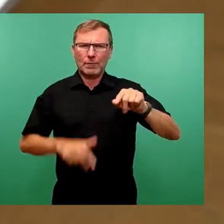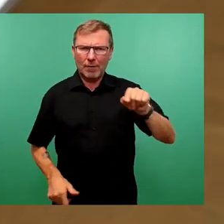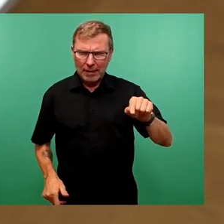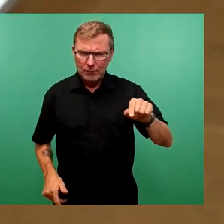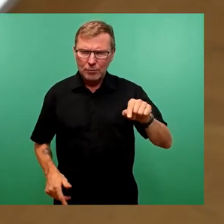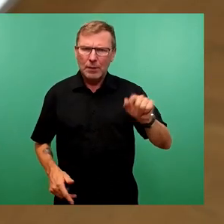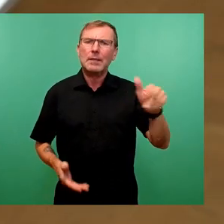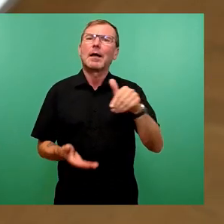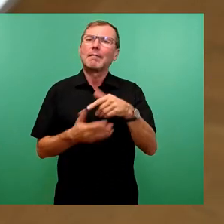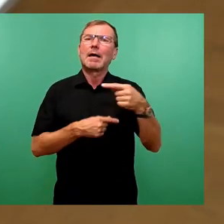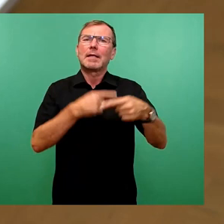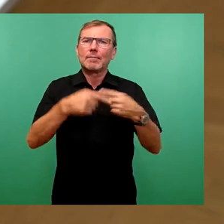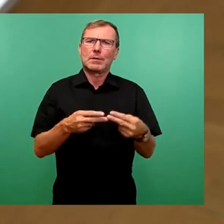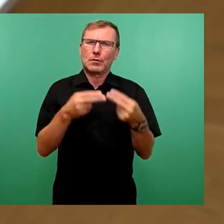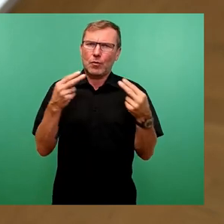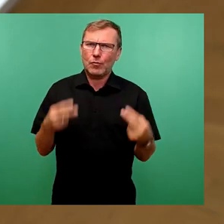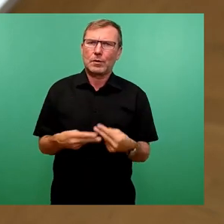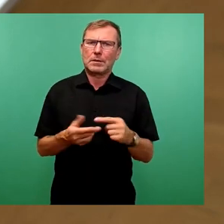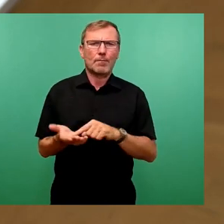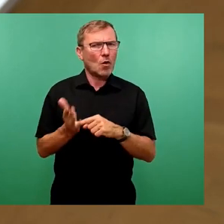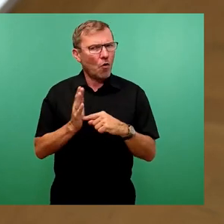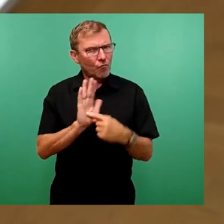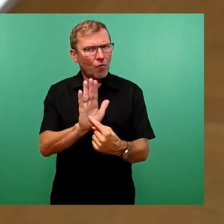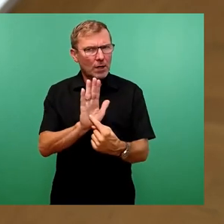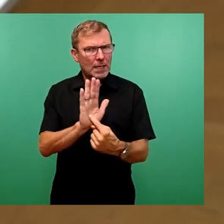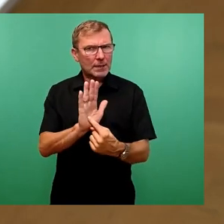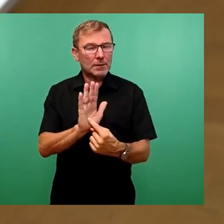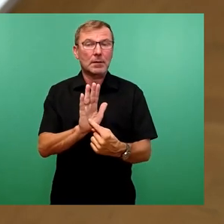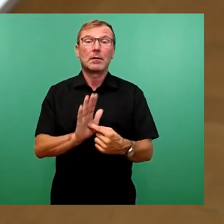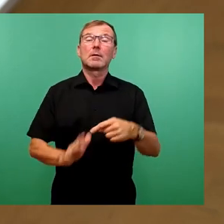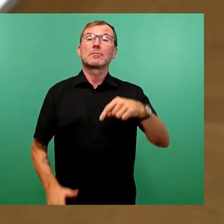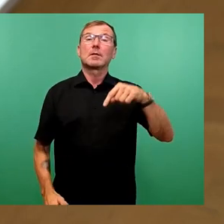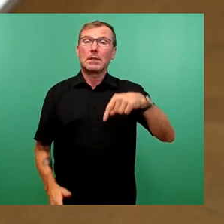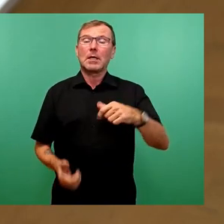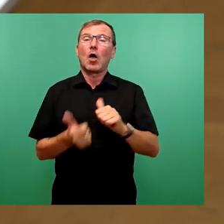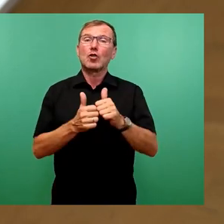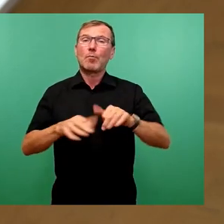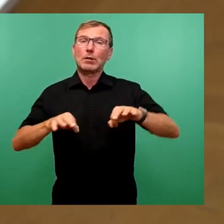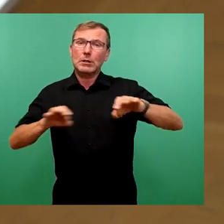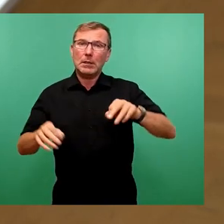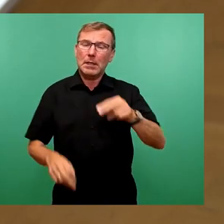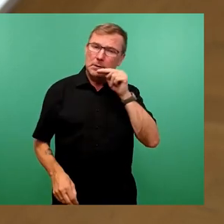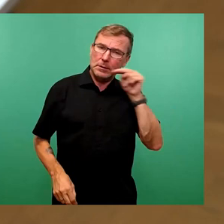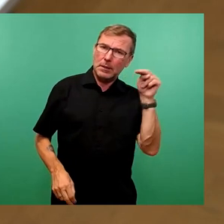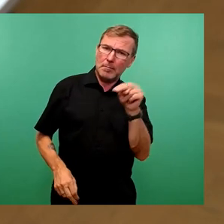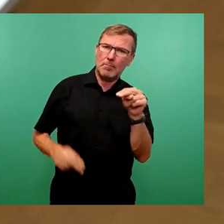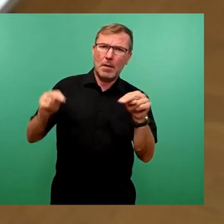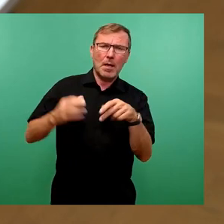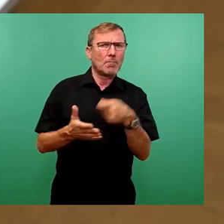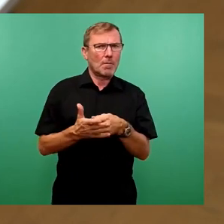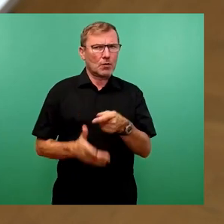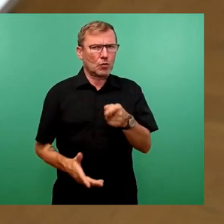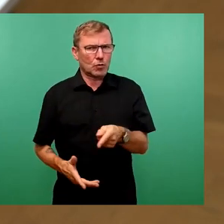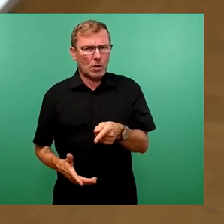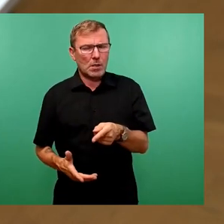weiterentwickeltes Konzept vorgelegt habe, welches nun aus sportstrategischer Sicht bewertet werden soll. Eine